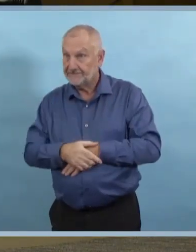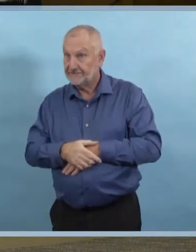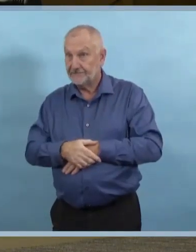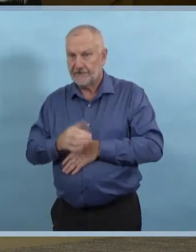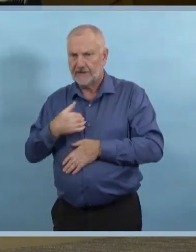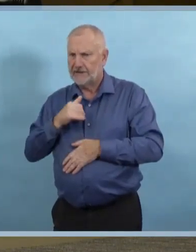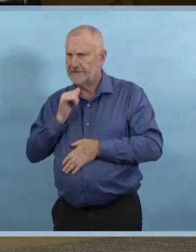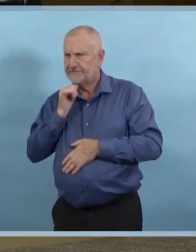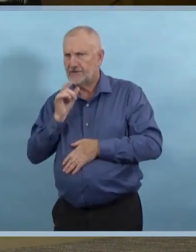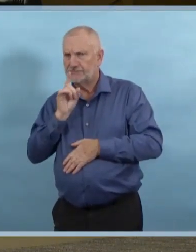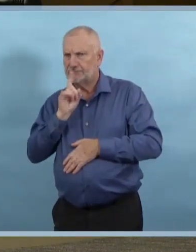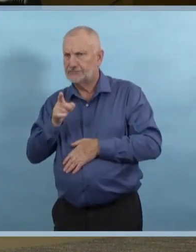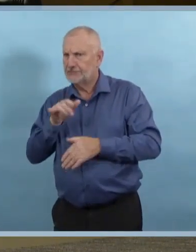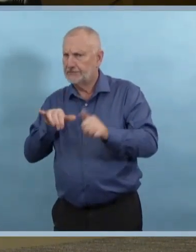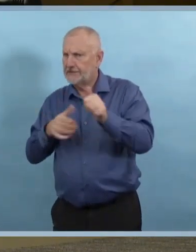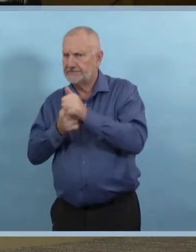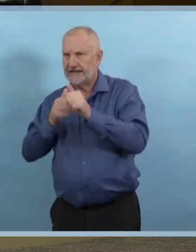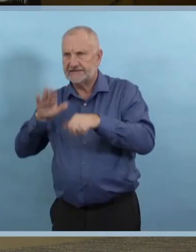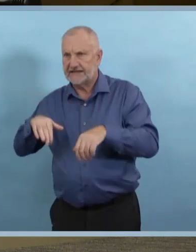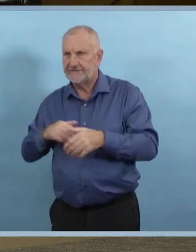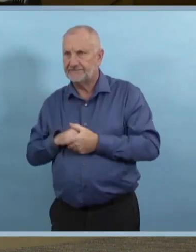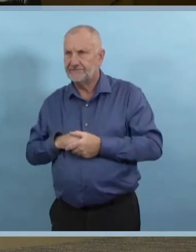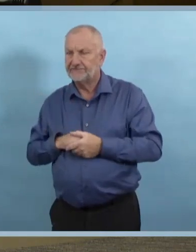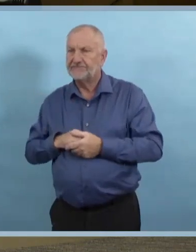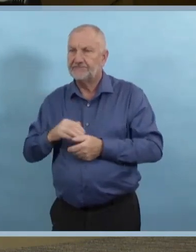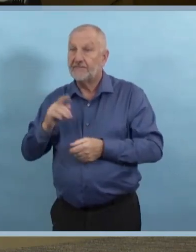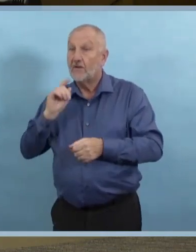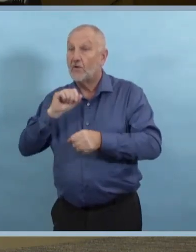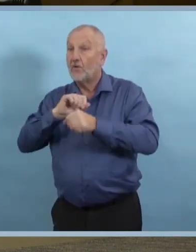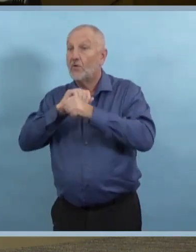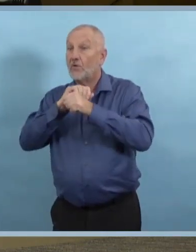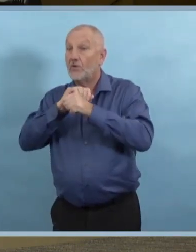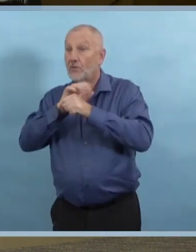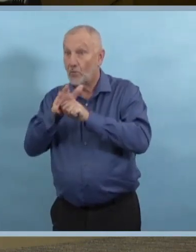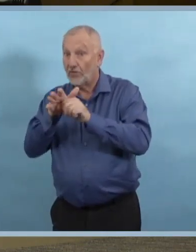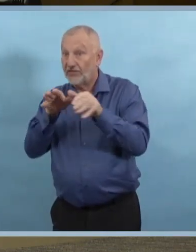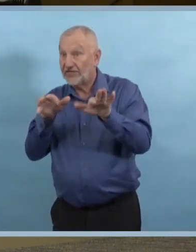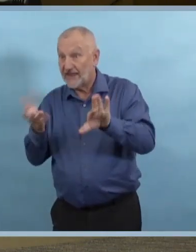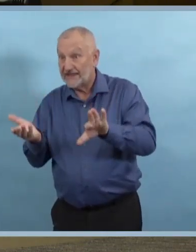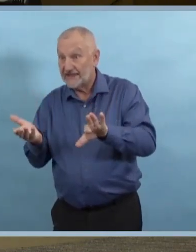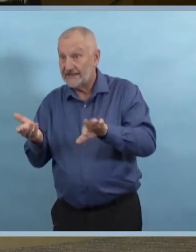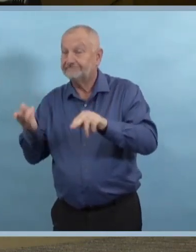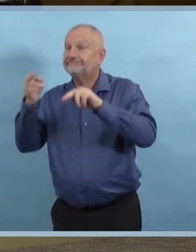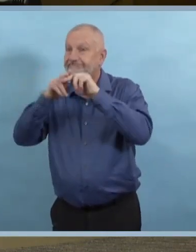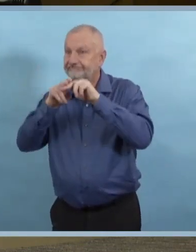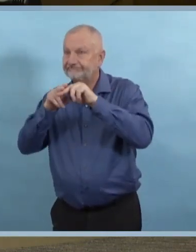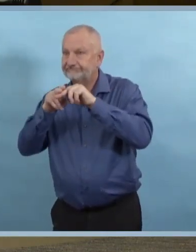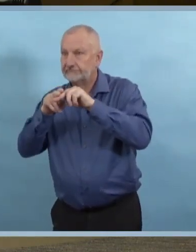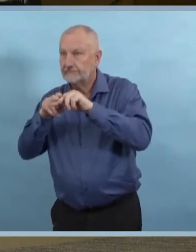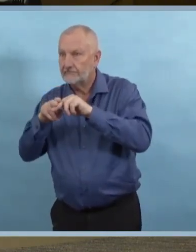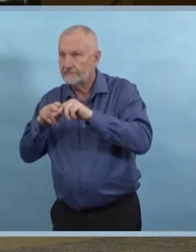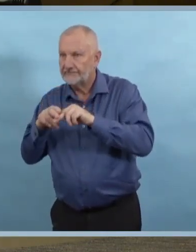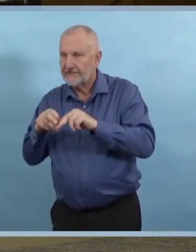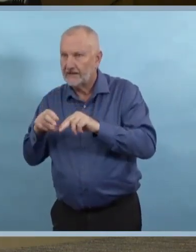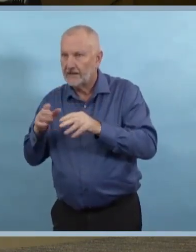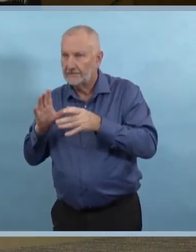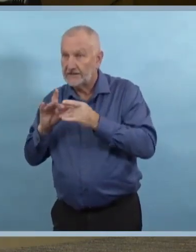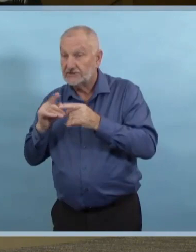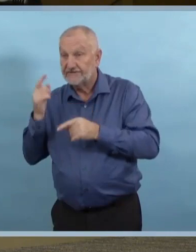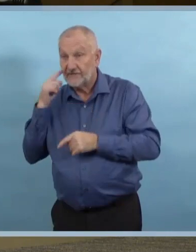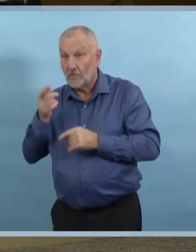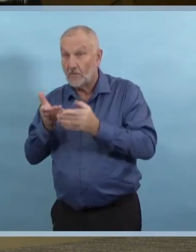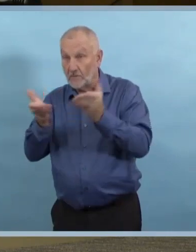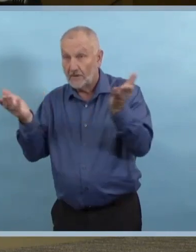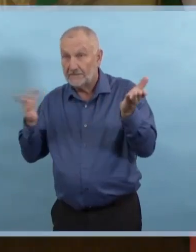est à la hausse, quel est le message que vous voulez donner aux gens qui perdent espoir? En ce qui concerne l'espoir, je pense que nous savons